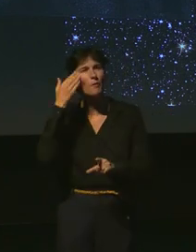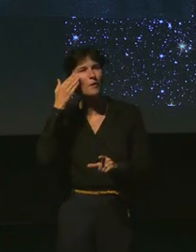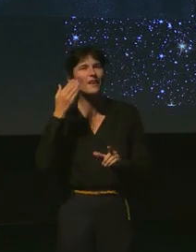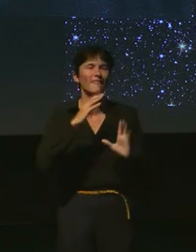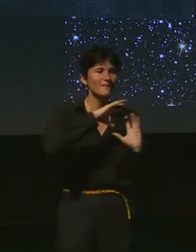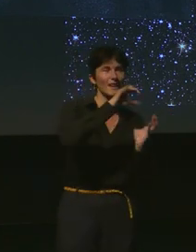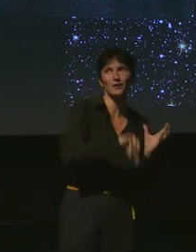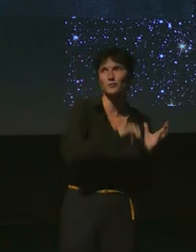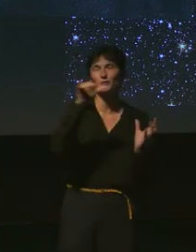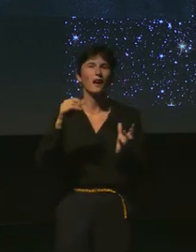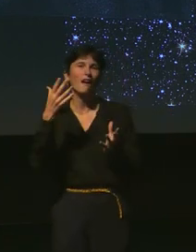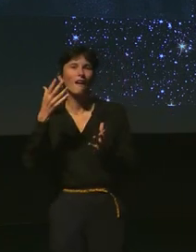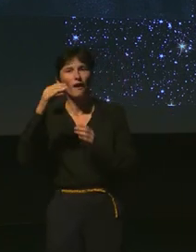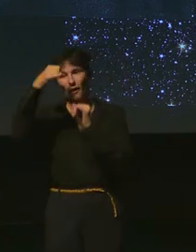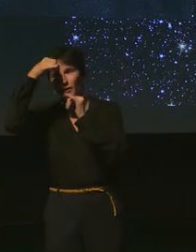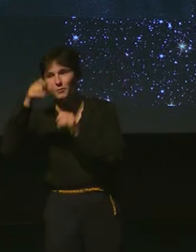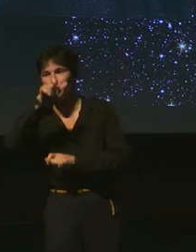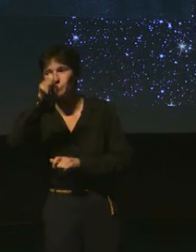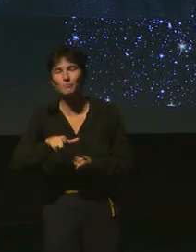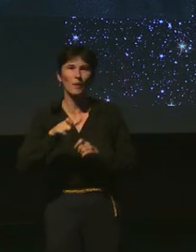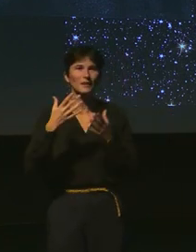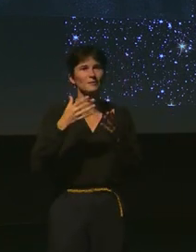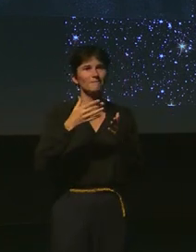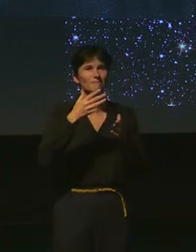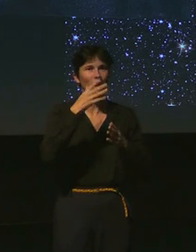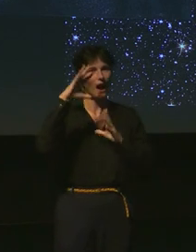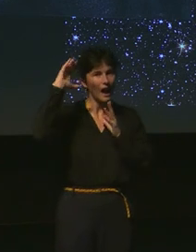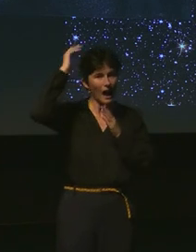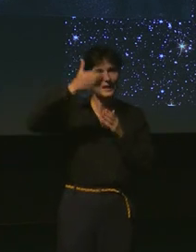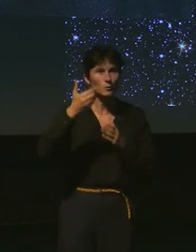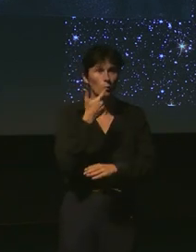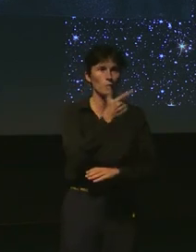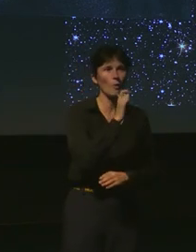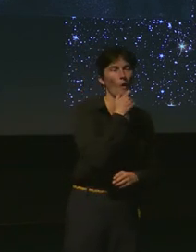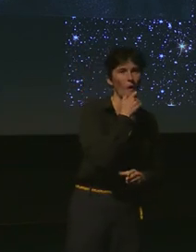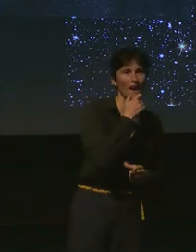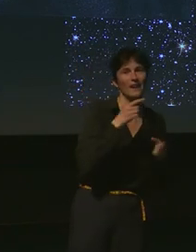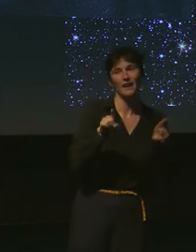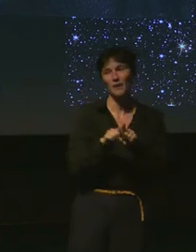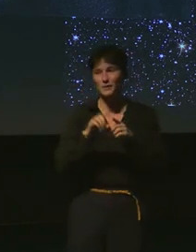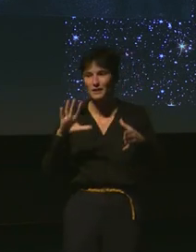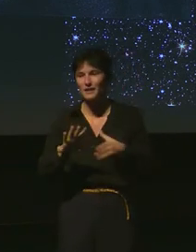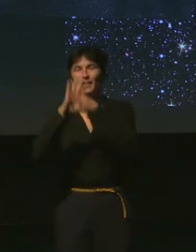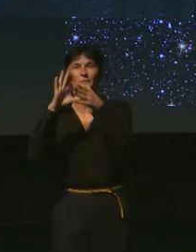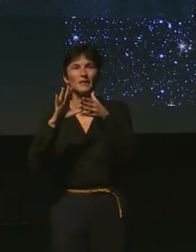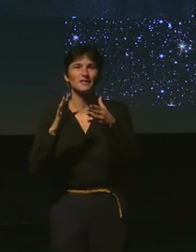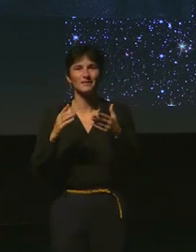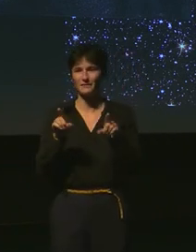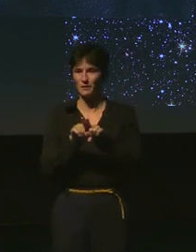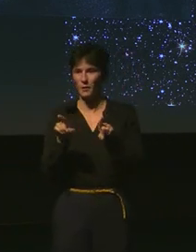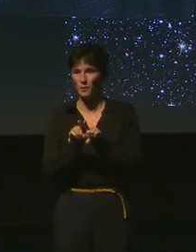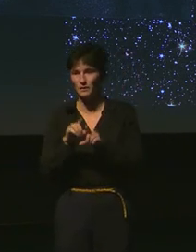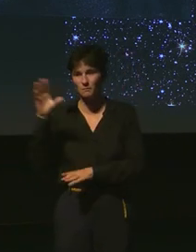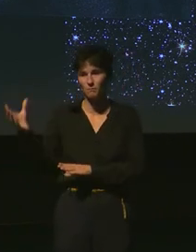sont l'Alcolse et le Barnecaille qui sont deux autres factions j'ai emprunté une image qui me revient m'excusé de Buzz Aldrin et de